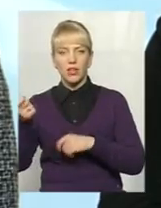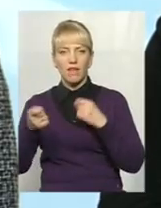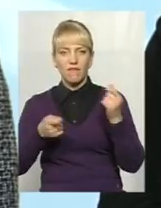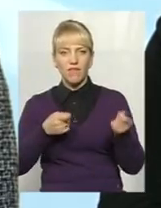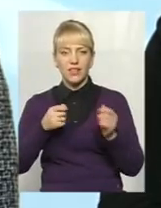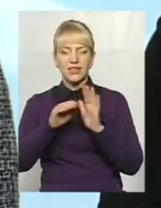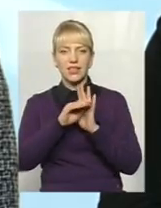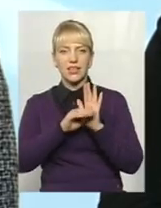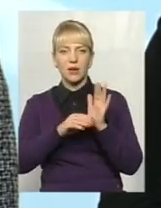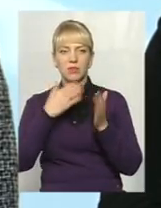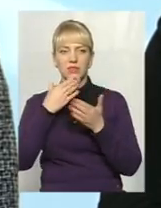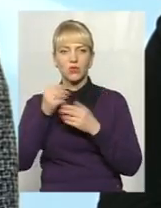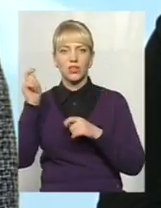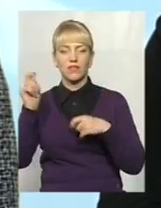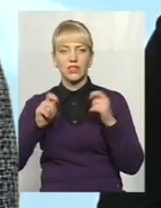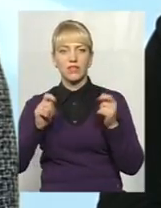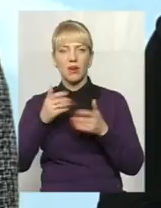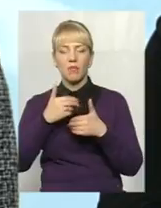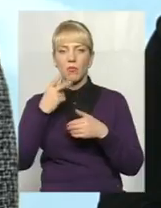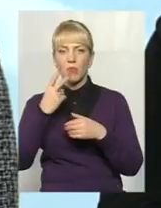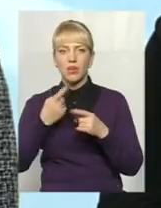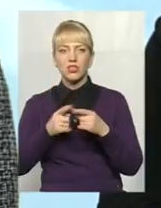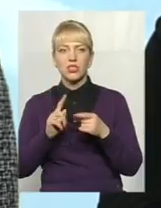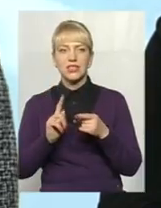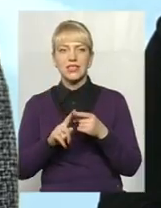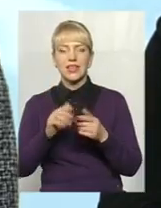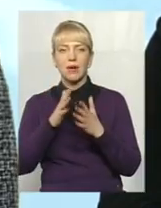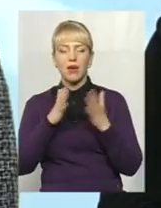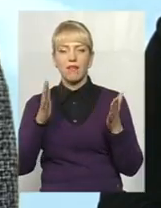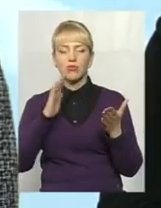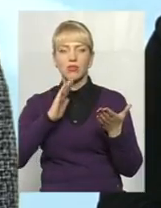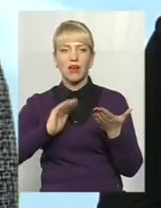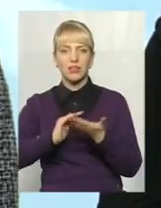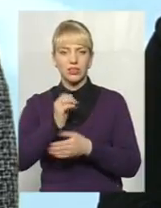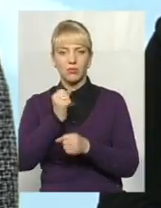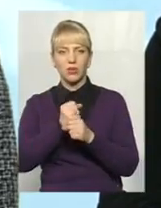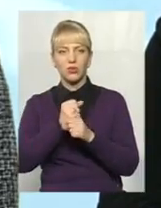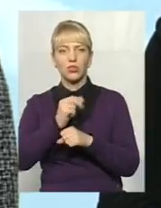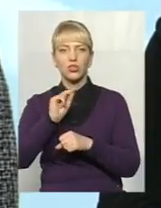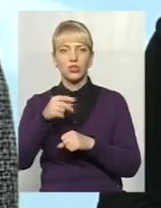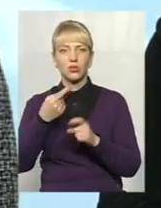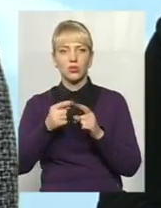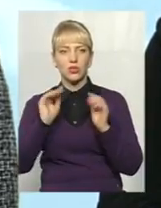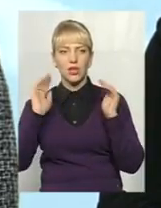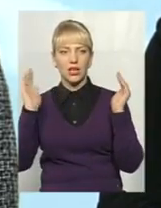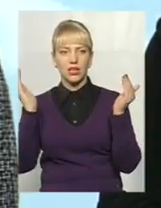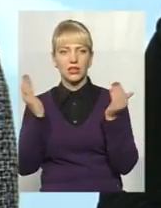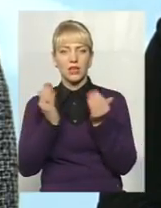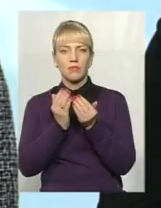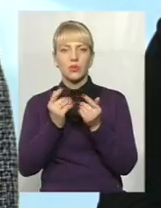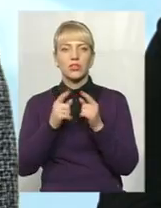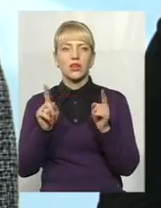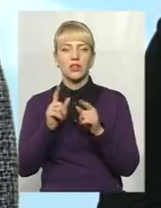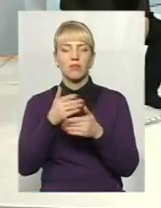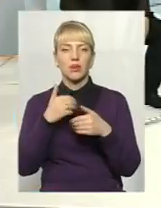своїх фестивалів, ми побачили, що це набагато якісніше працює, ніж той закритий простір, з яким ми пару років